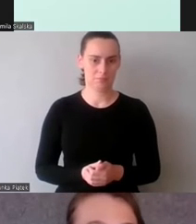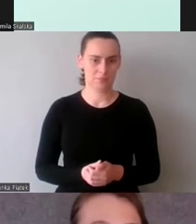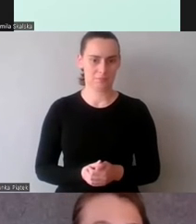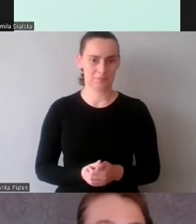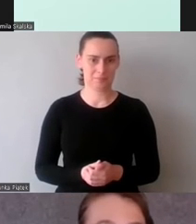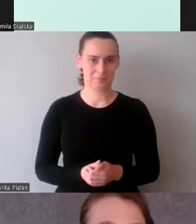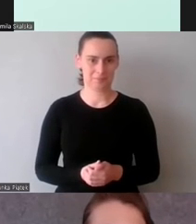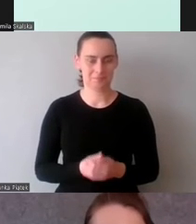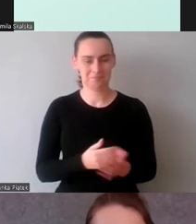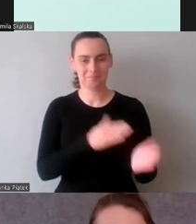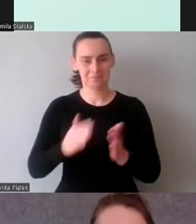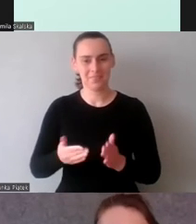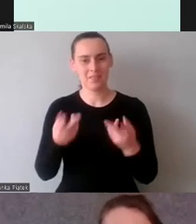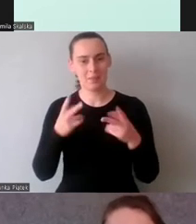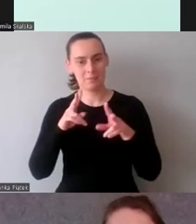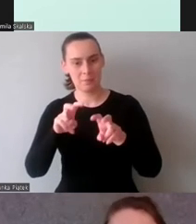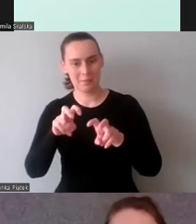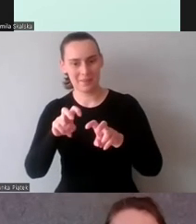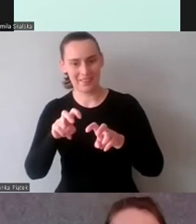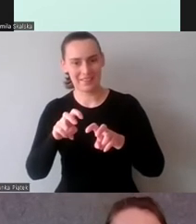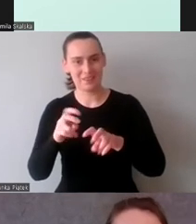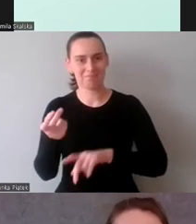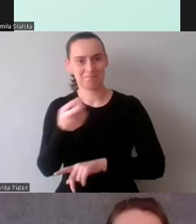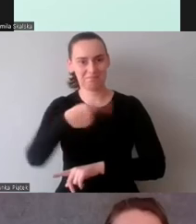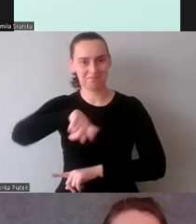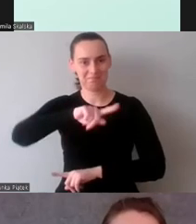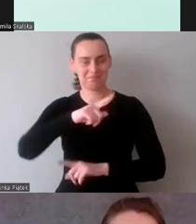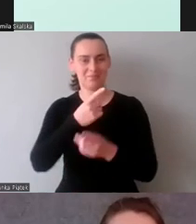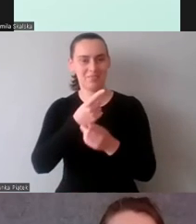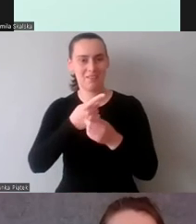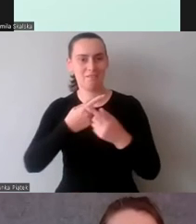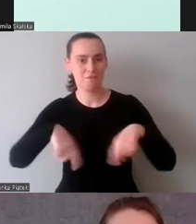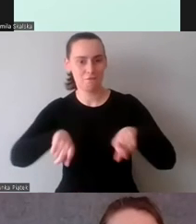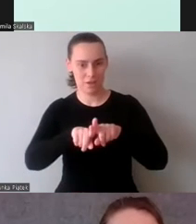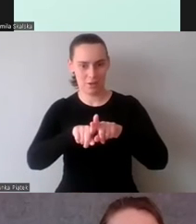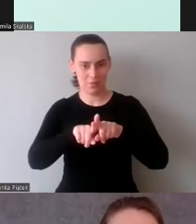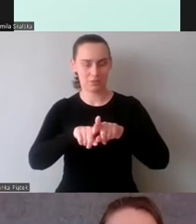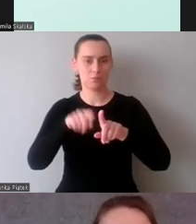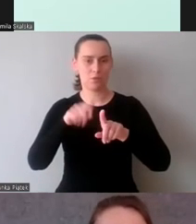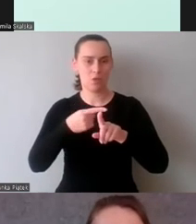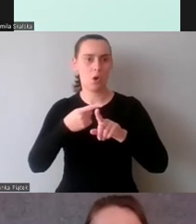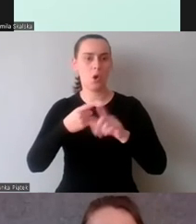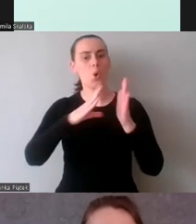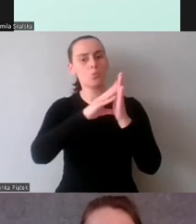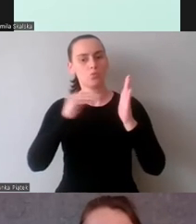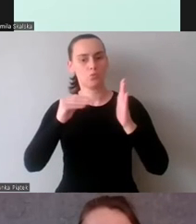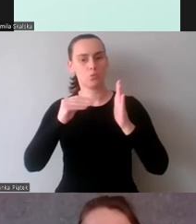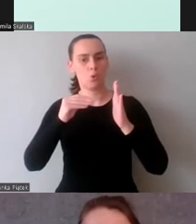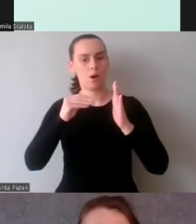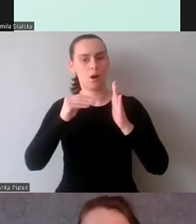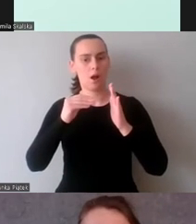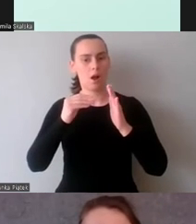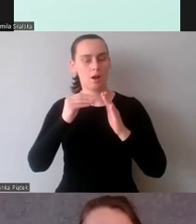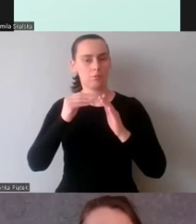Kolejne badanie, które wykonaliśmy w ramach tego projektu to wzorce spojrzeń w tłumaczeniu dialogowym.